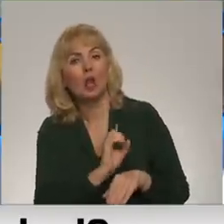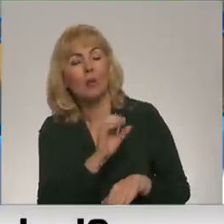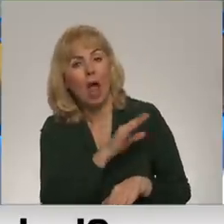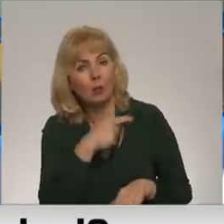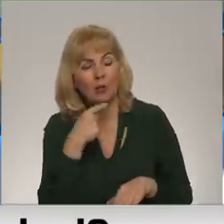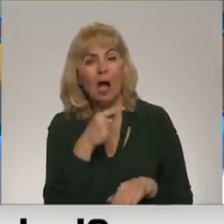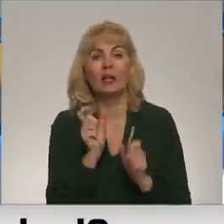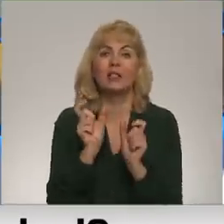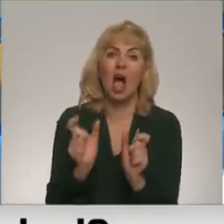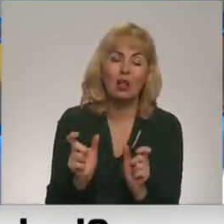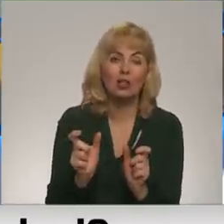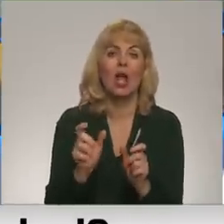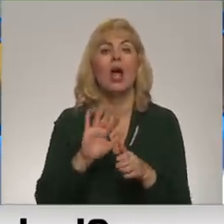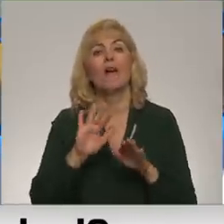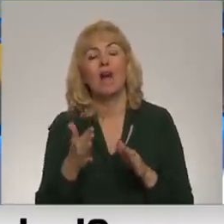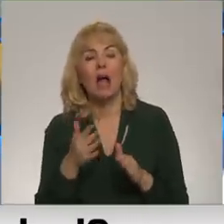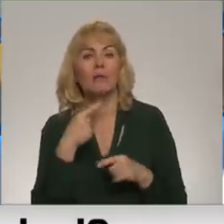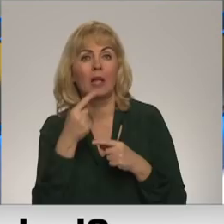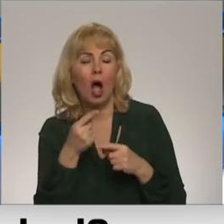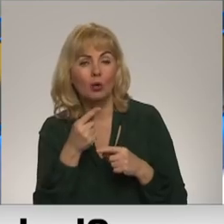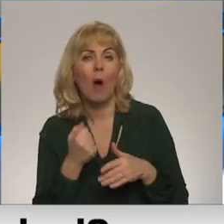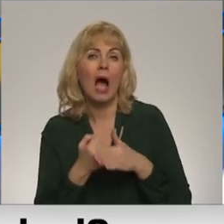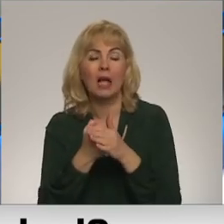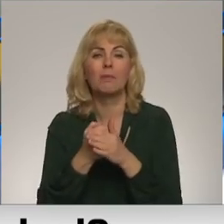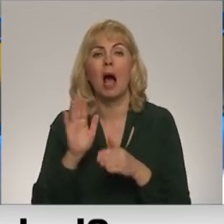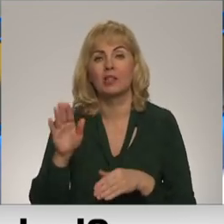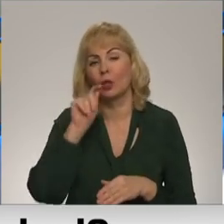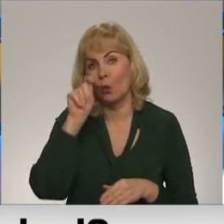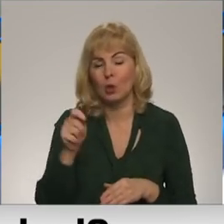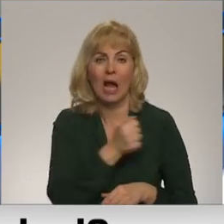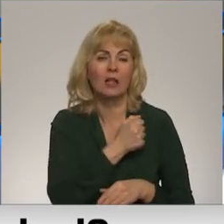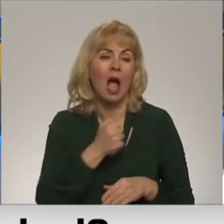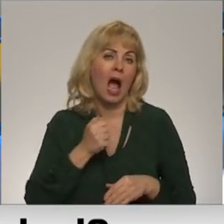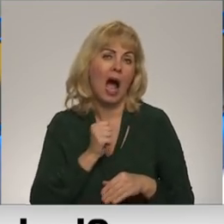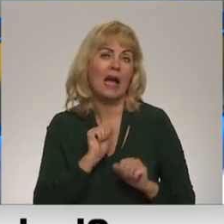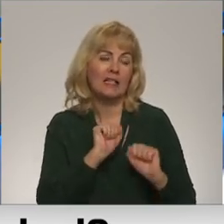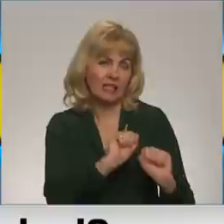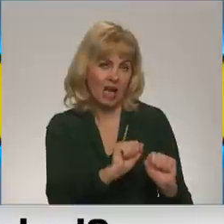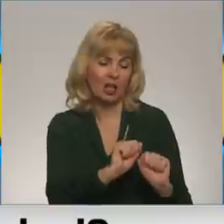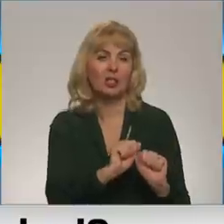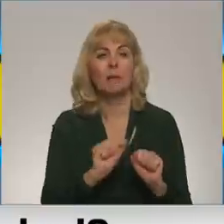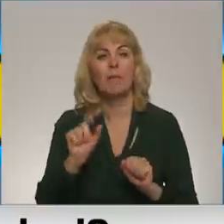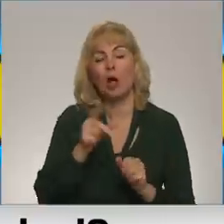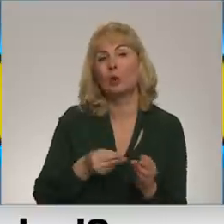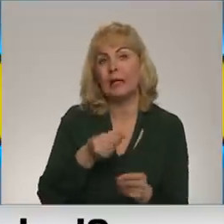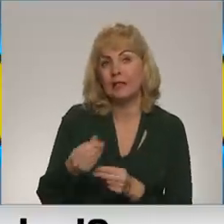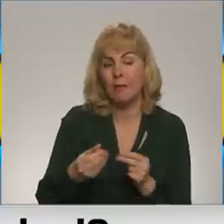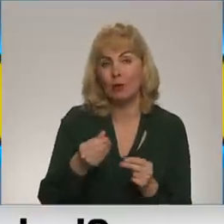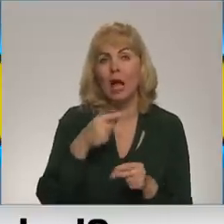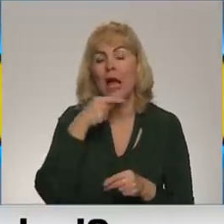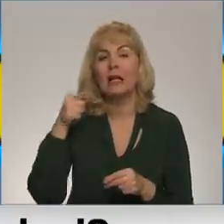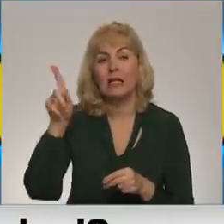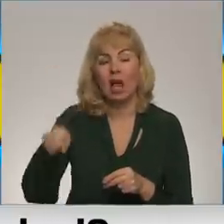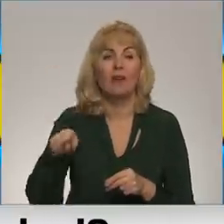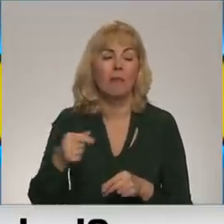gan ar Britiem paziņojumus, kad ir plāns, kā mēģināt atbalstīt Ukrainas aizsardzību. Viņi mēģina palielināt izmaksas Krieviģai par šo nežēlīgo